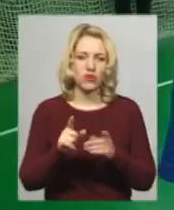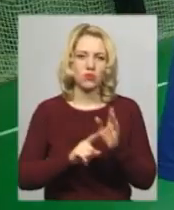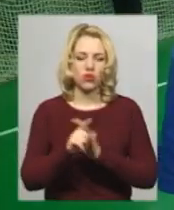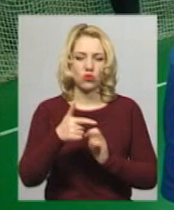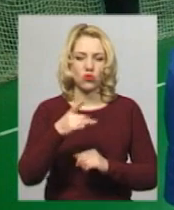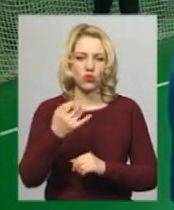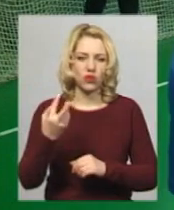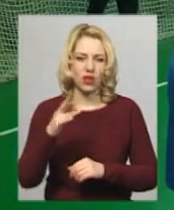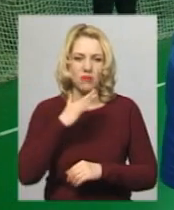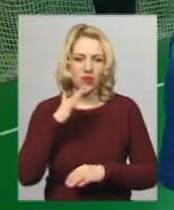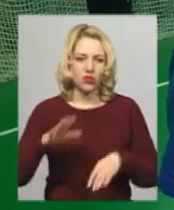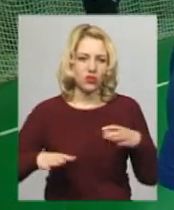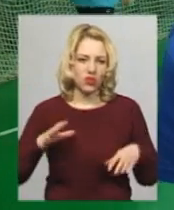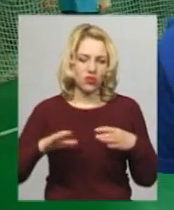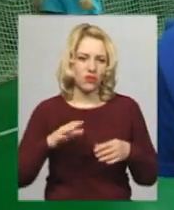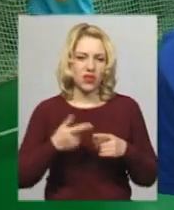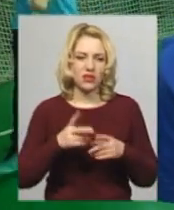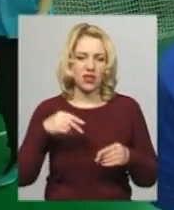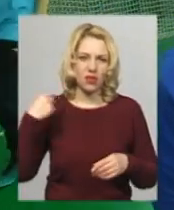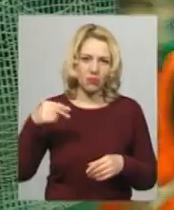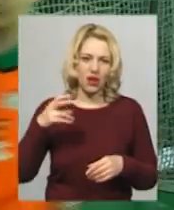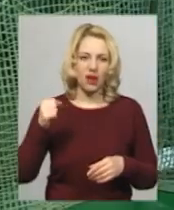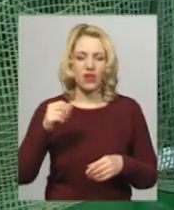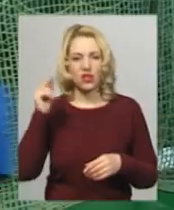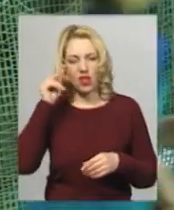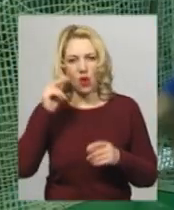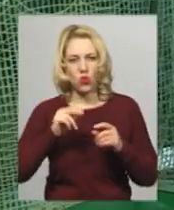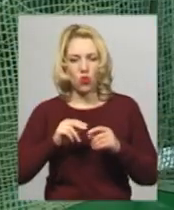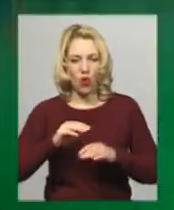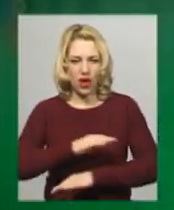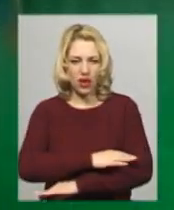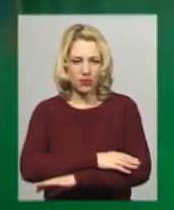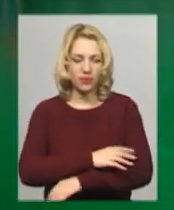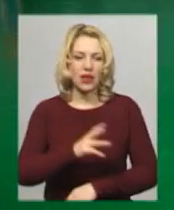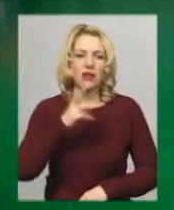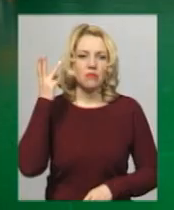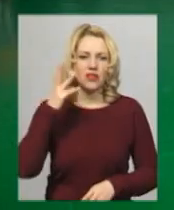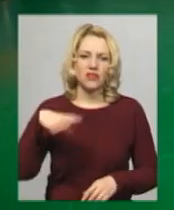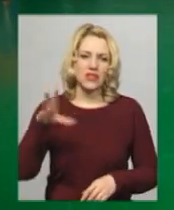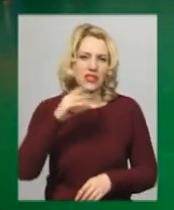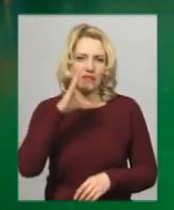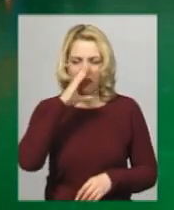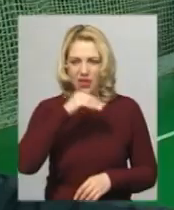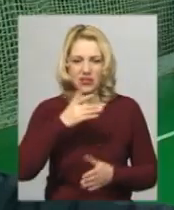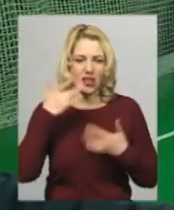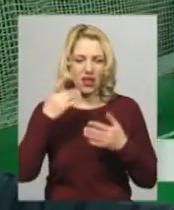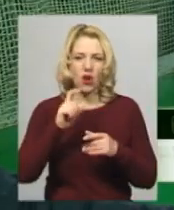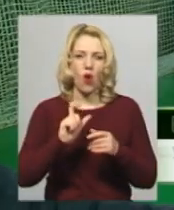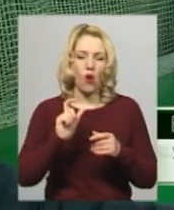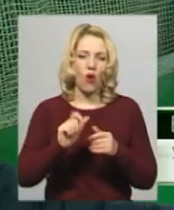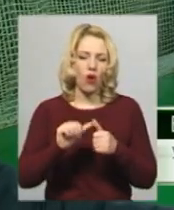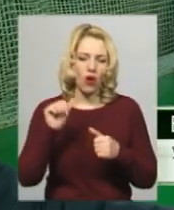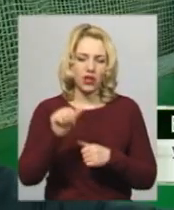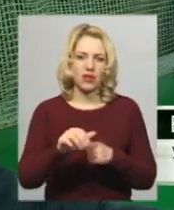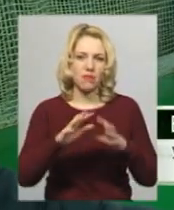дуже багато тренувалися, і на перервах, і на уроках. Хмельничанці Валерії усіх право давати легко, окрім метання м'яча. Метання м